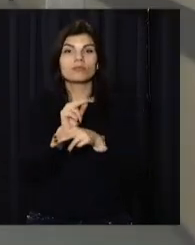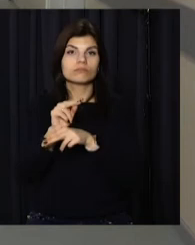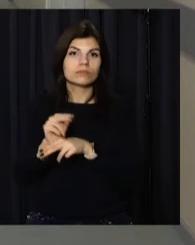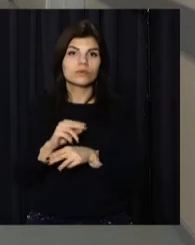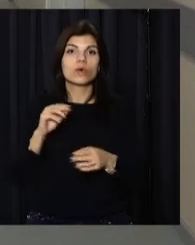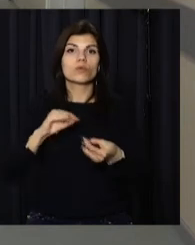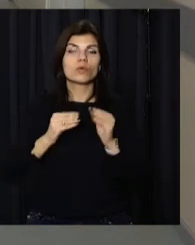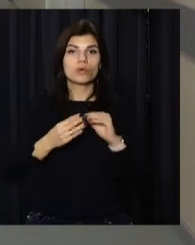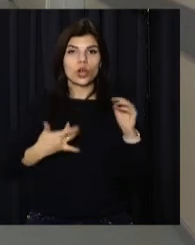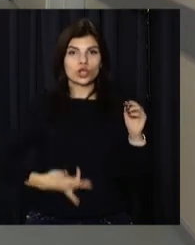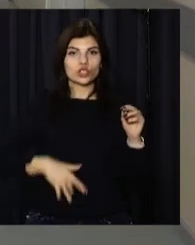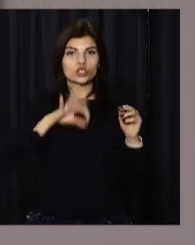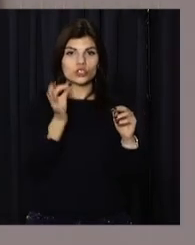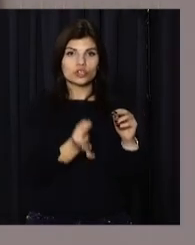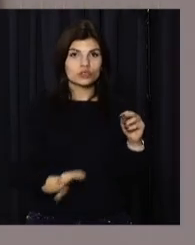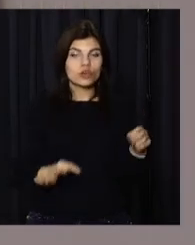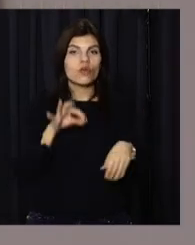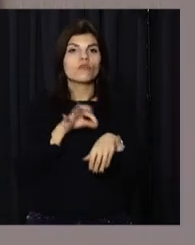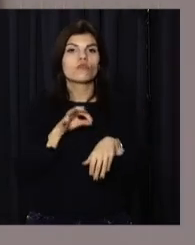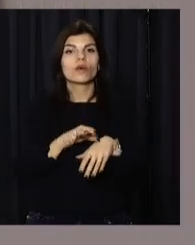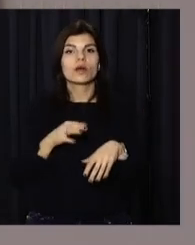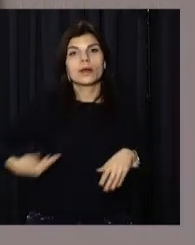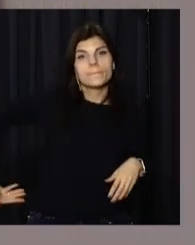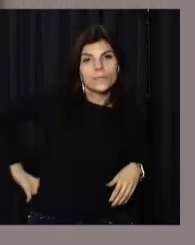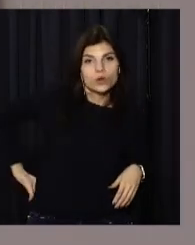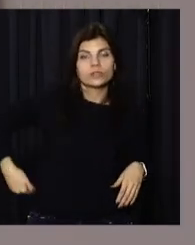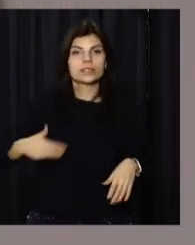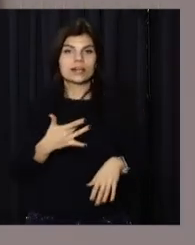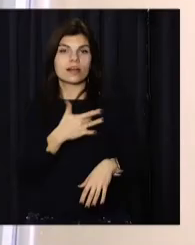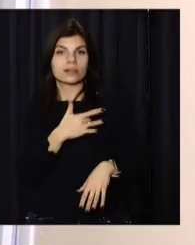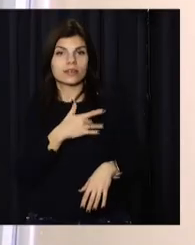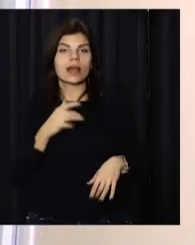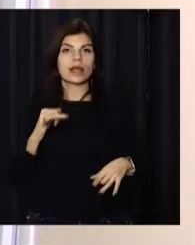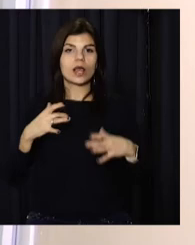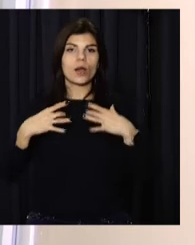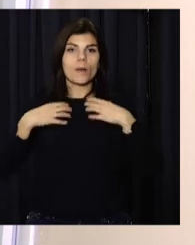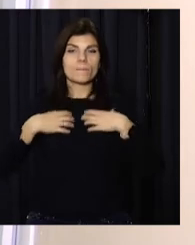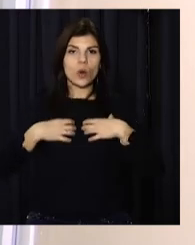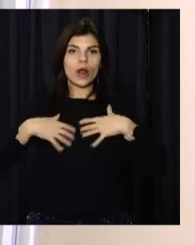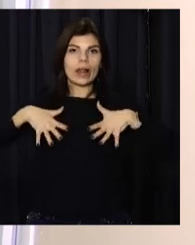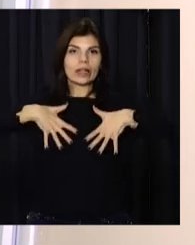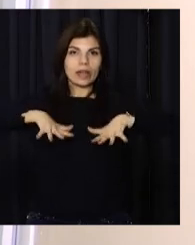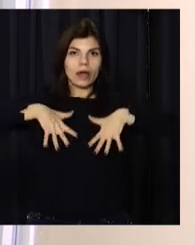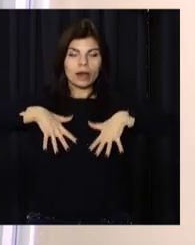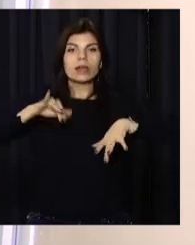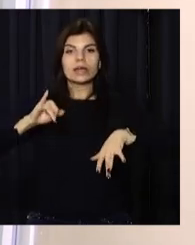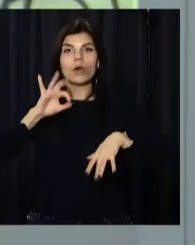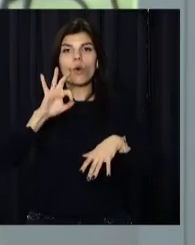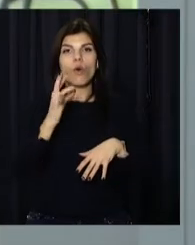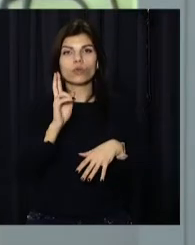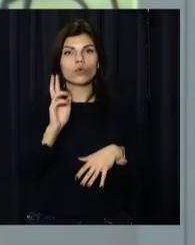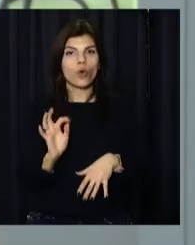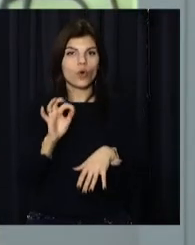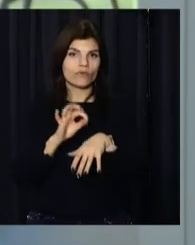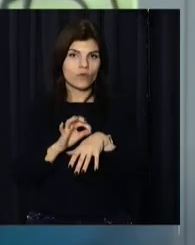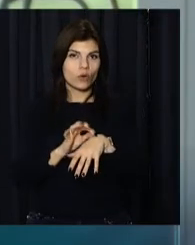проблемами шлунково-кишкового тракту, хворобами нирок, серцево-судинної і бронхлегеневої системи та онкохворих. Це